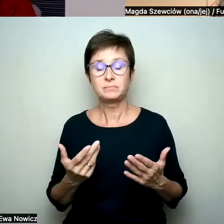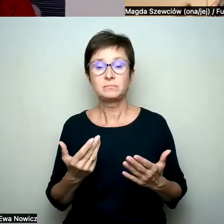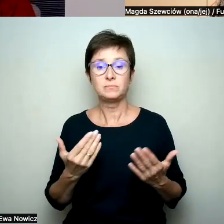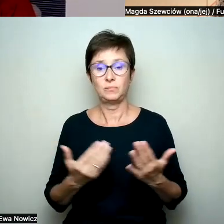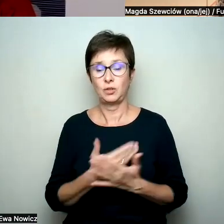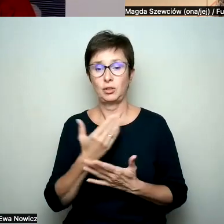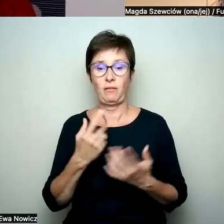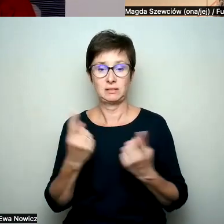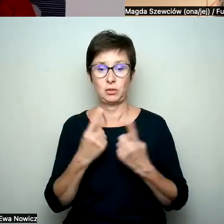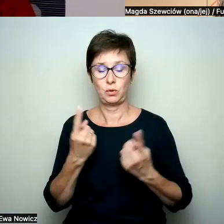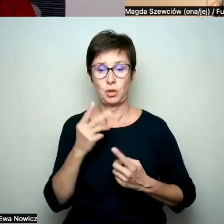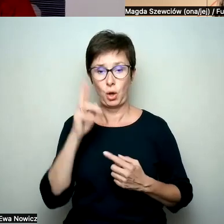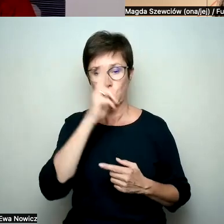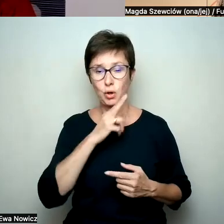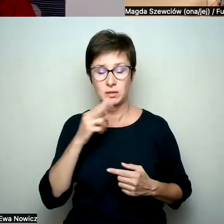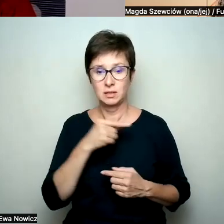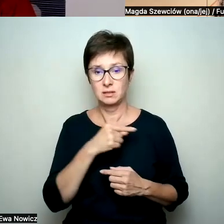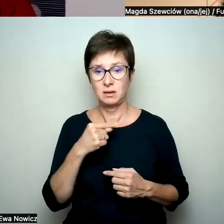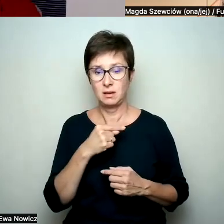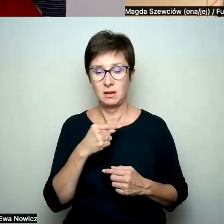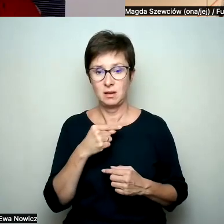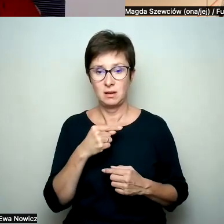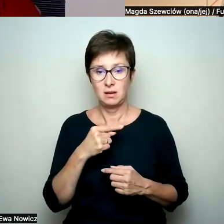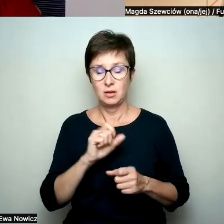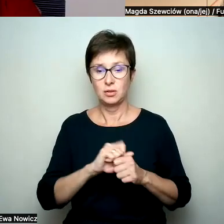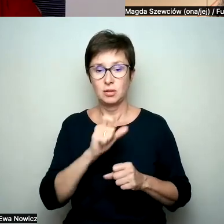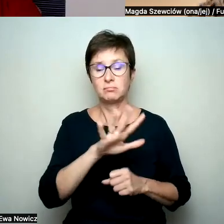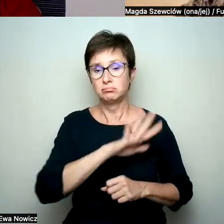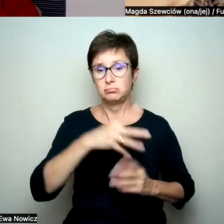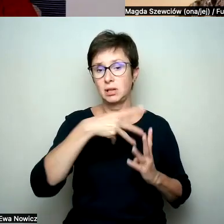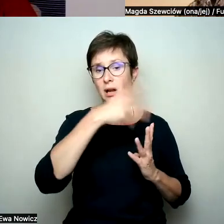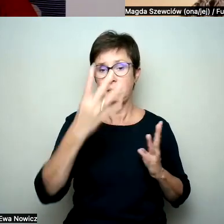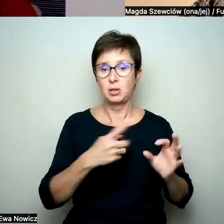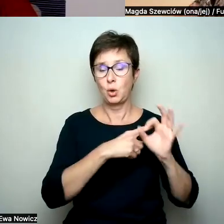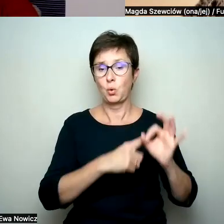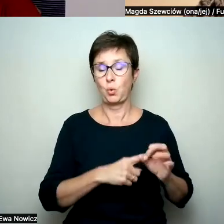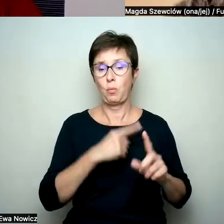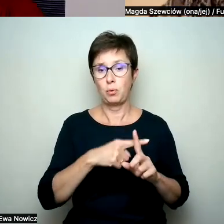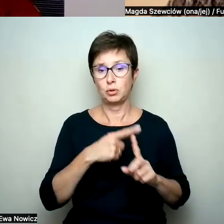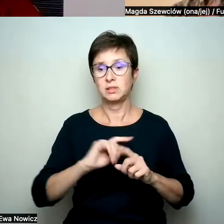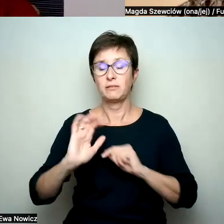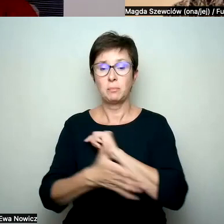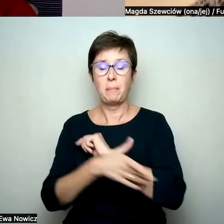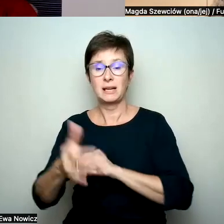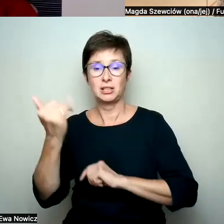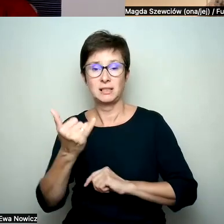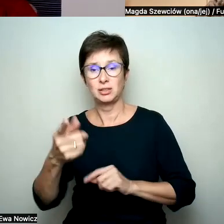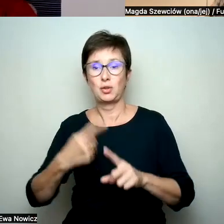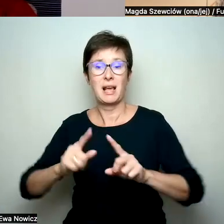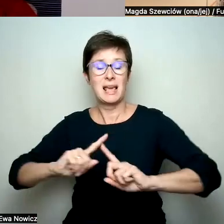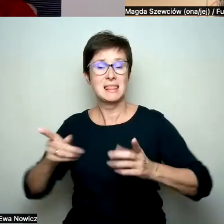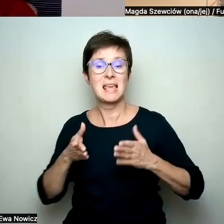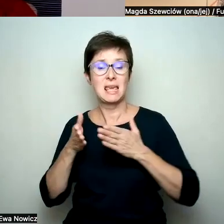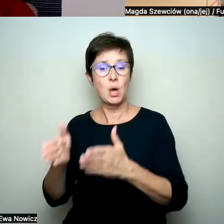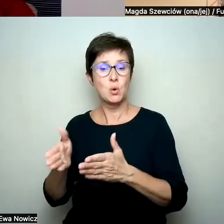bo osoby rodzicielstwa są po prostu ze społeczności LGBT+. I teraz wsparcie dziecka jest trochę inny kierunek, ale jednak